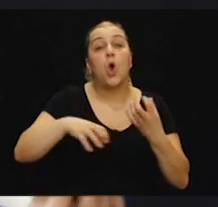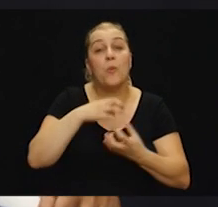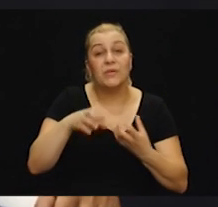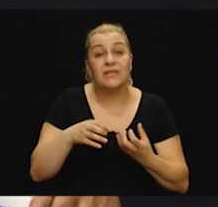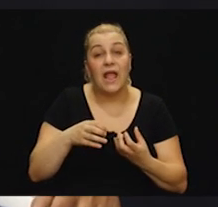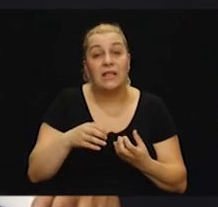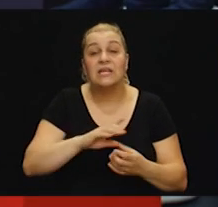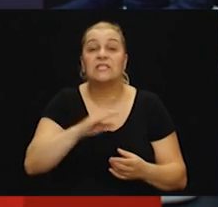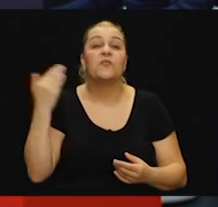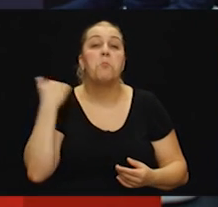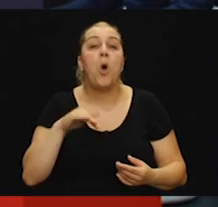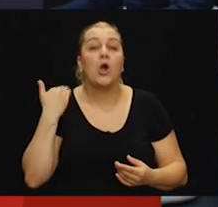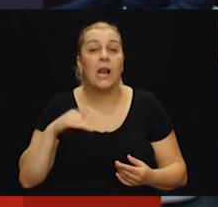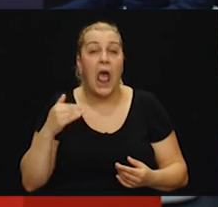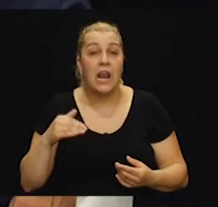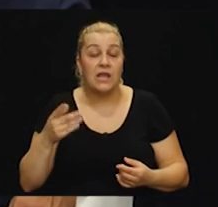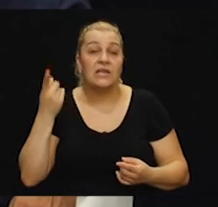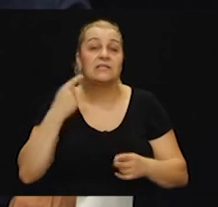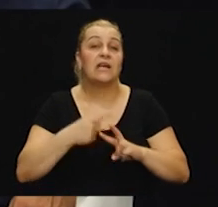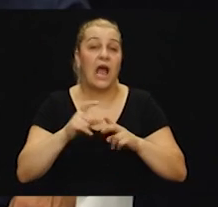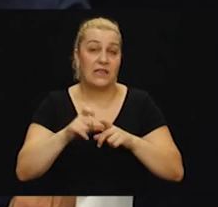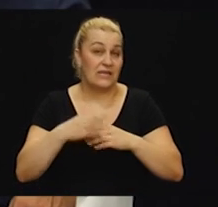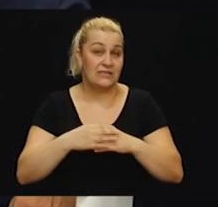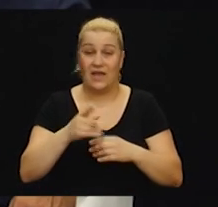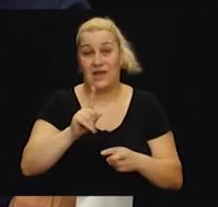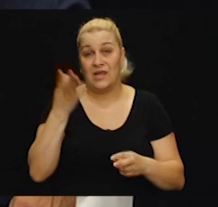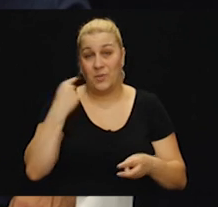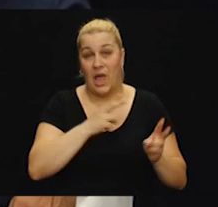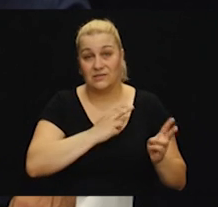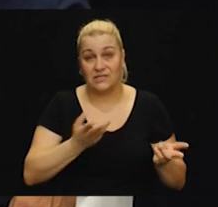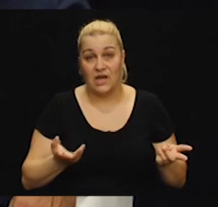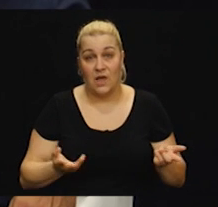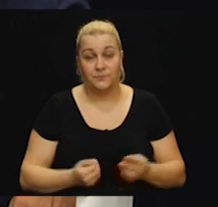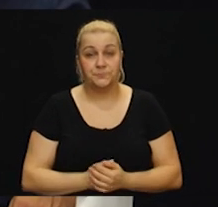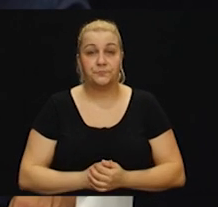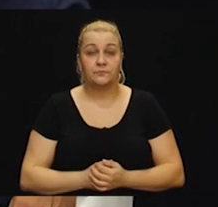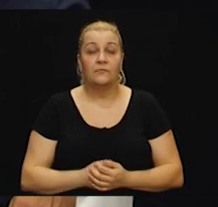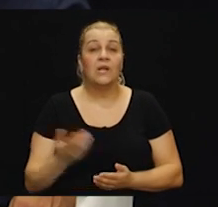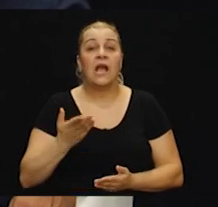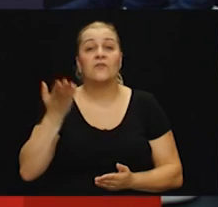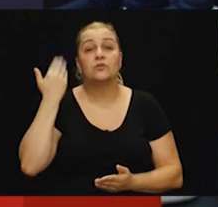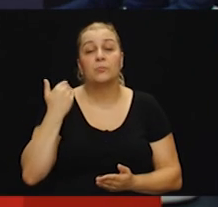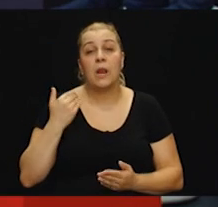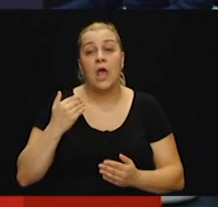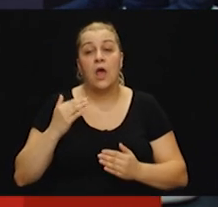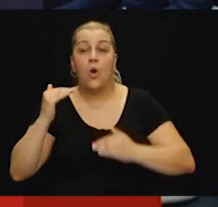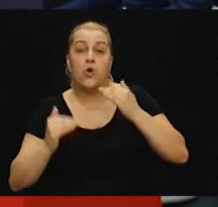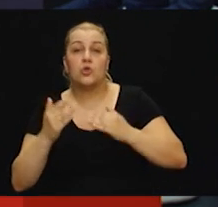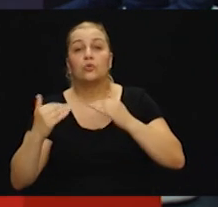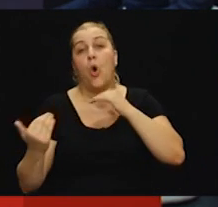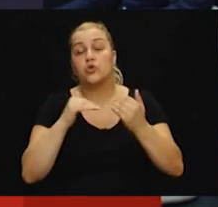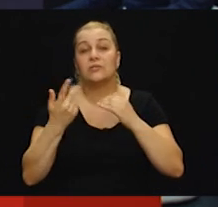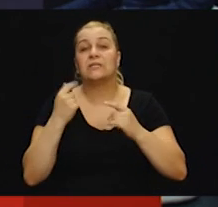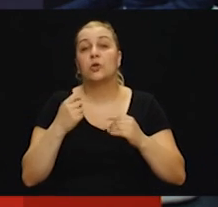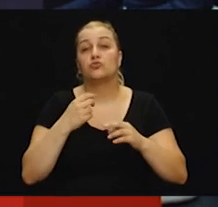HDZ. Da, kako je bila reakcija, Ronald, od ostalih njegovih suboraca, vojnika JNA? Pa,